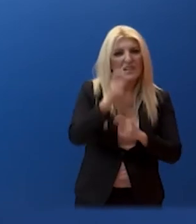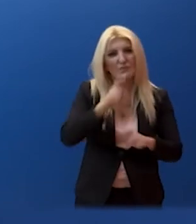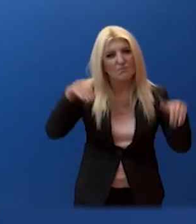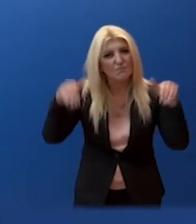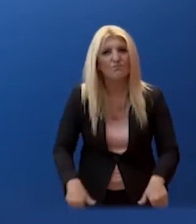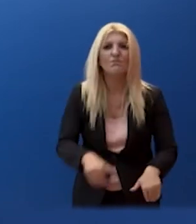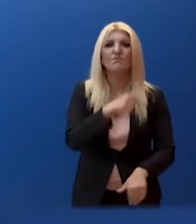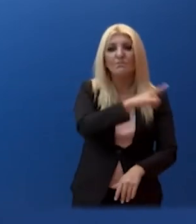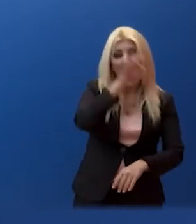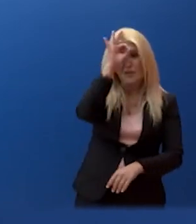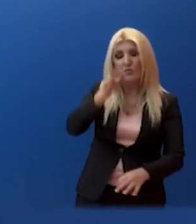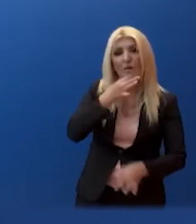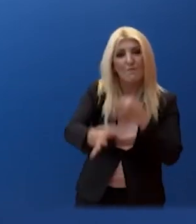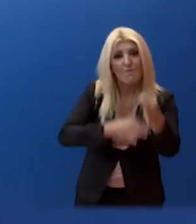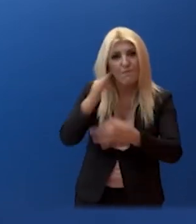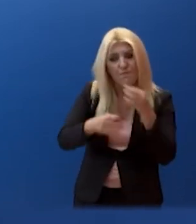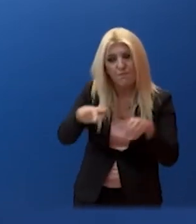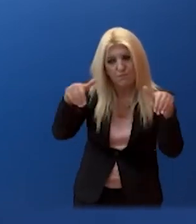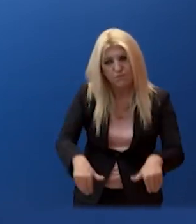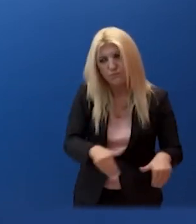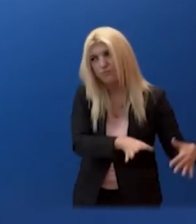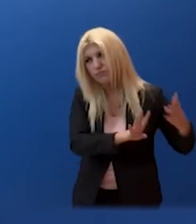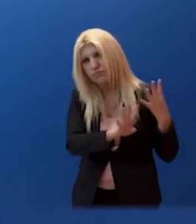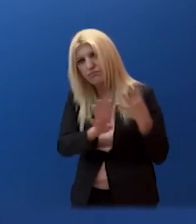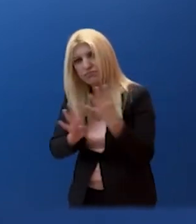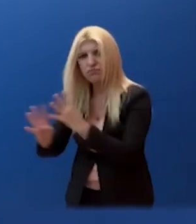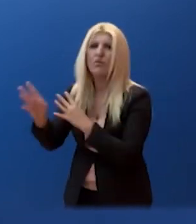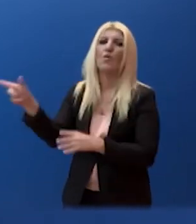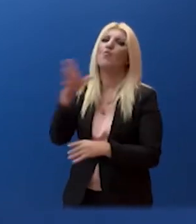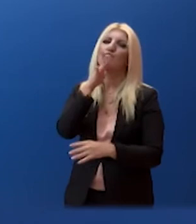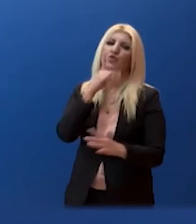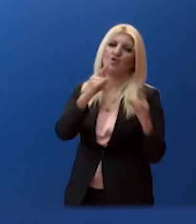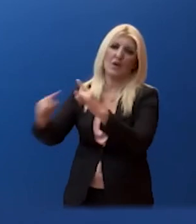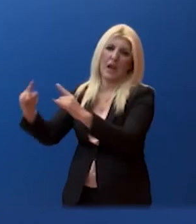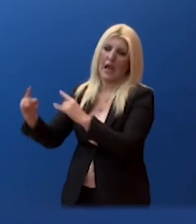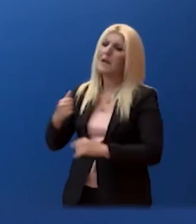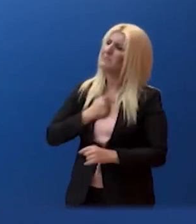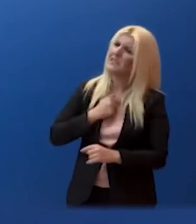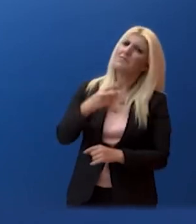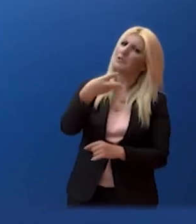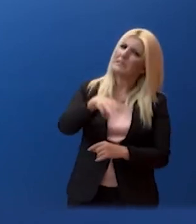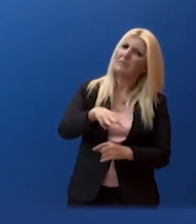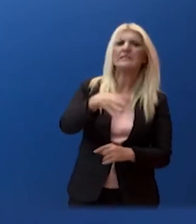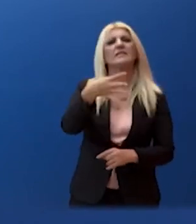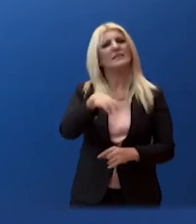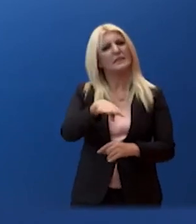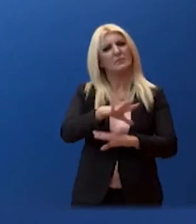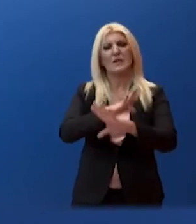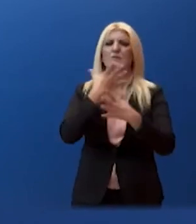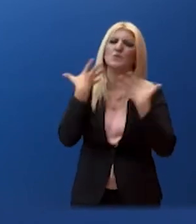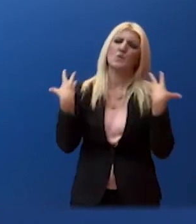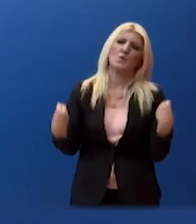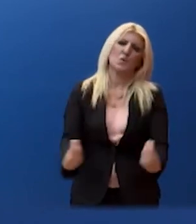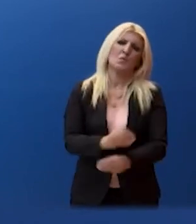στην προσωρινή δομή φιλοξενίας. Αυτό να βοηθήσει. Άρα, μέσα στις επόμενες τρεις με τέσσερις ημέρες πιστεύουμε να έχει ομαλωποιηθεί όλη η κατάσταση εφόσον συνεχίζουμε